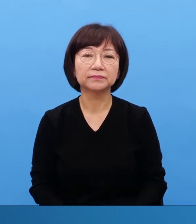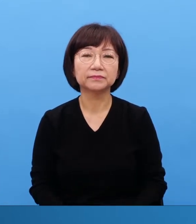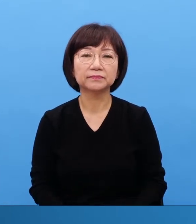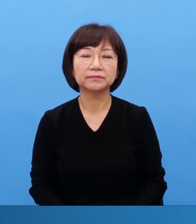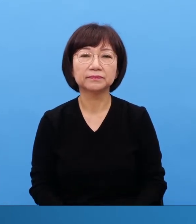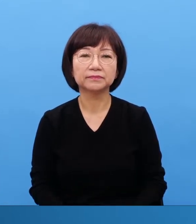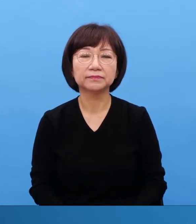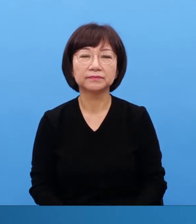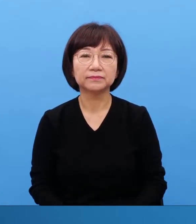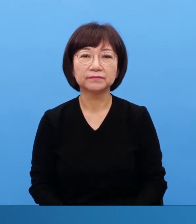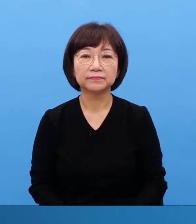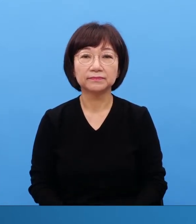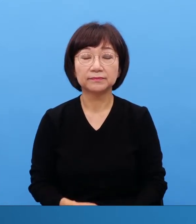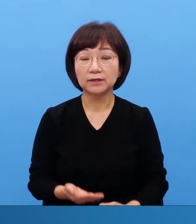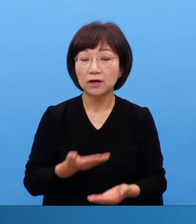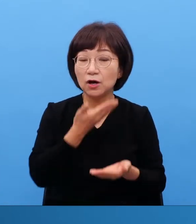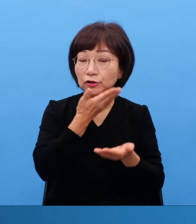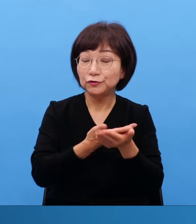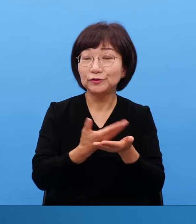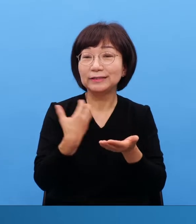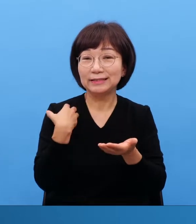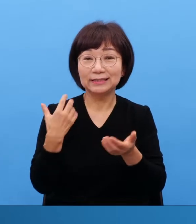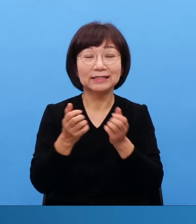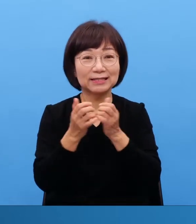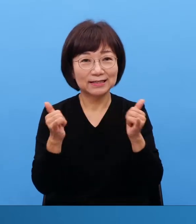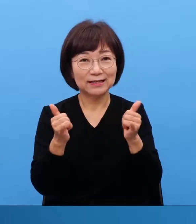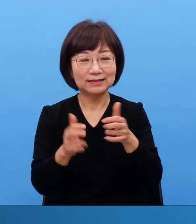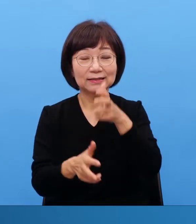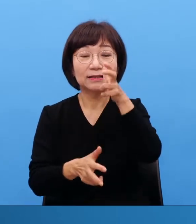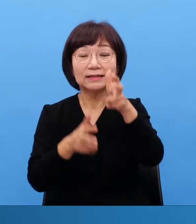정직자 산업인은 처음부터